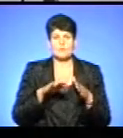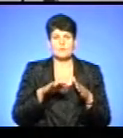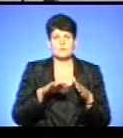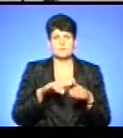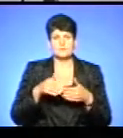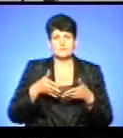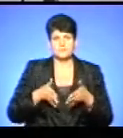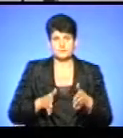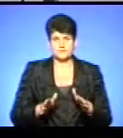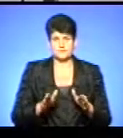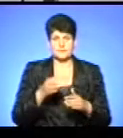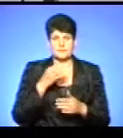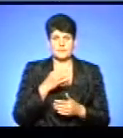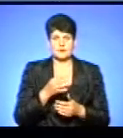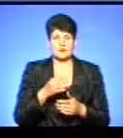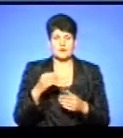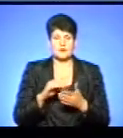автор проєкту Ольга Сидорук.